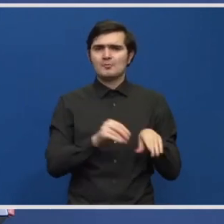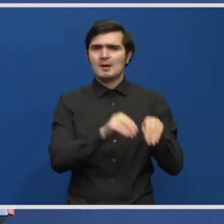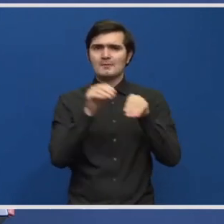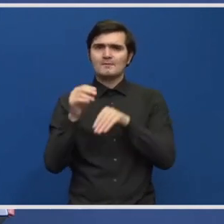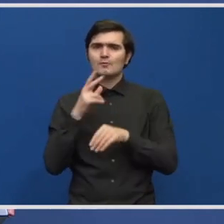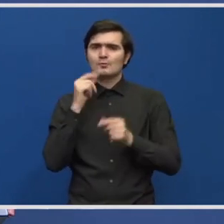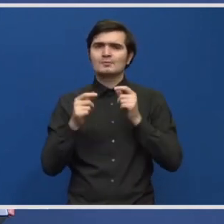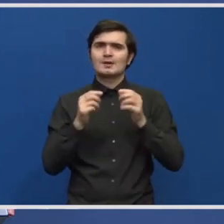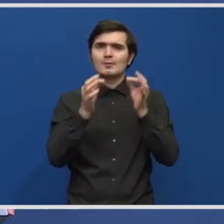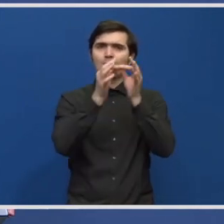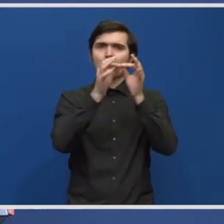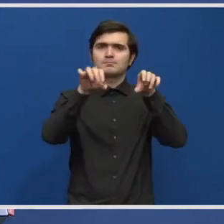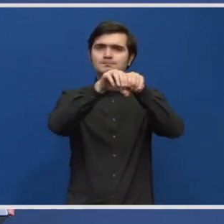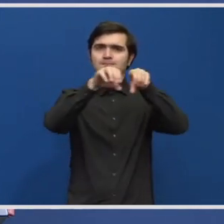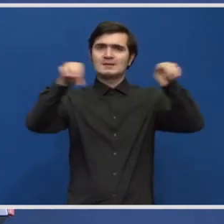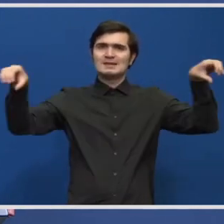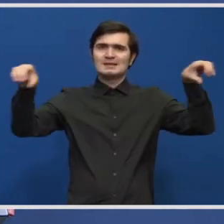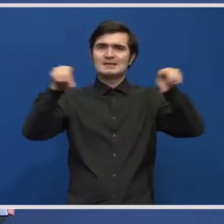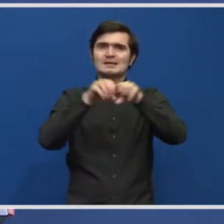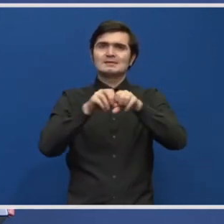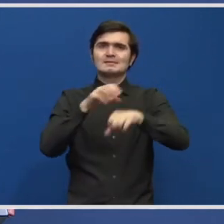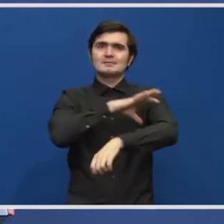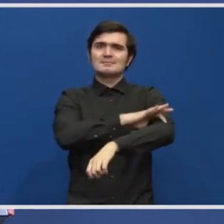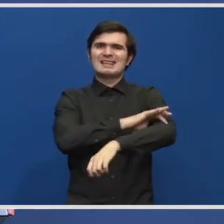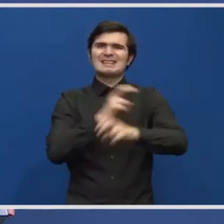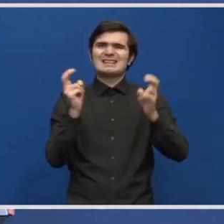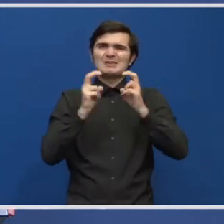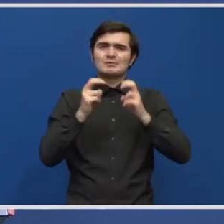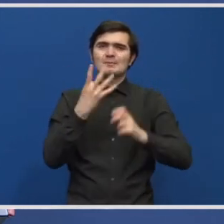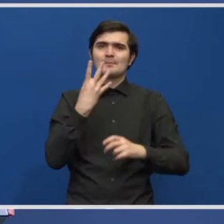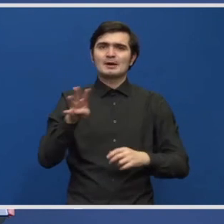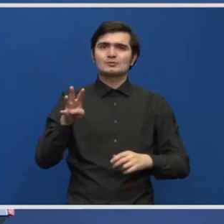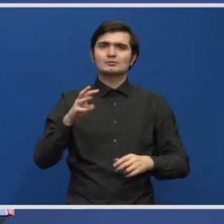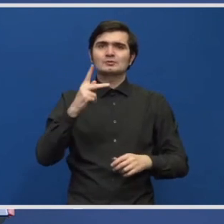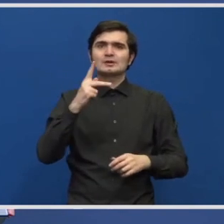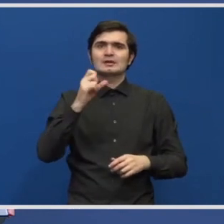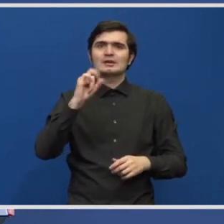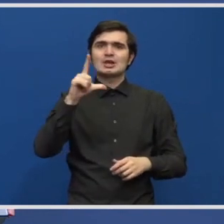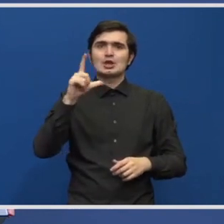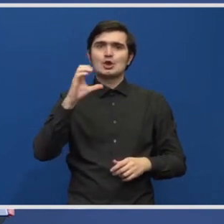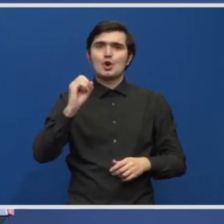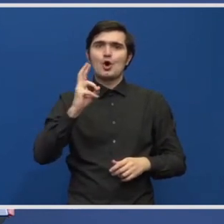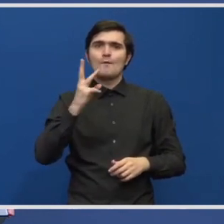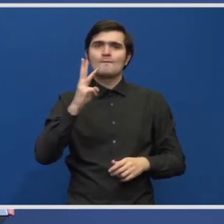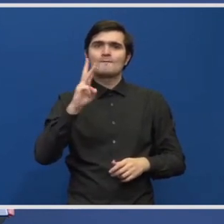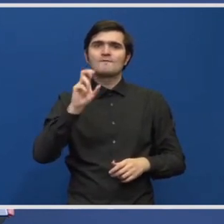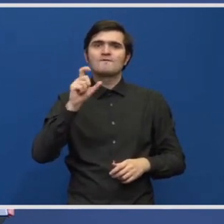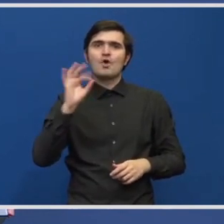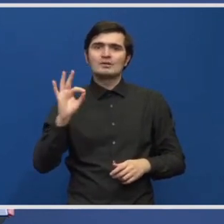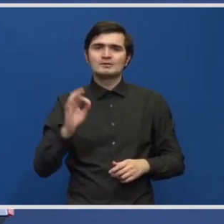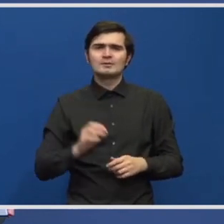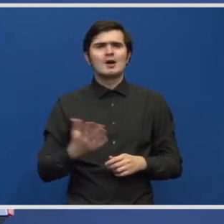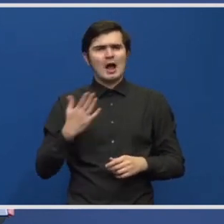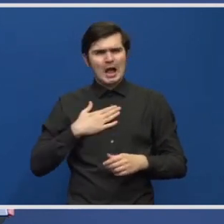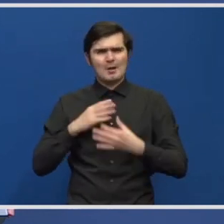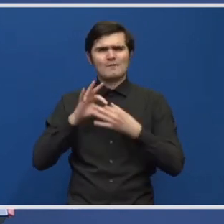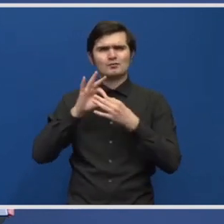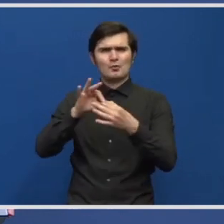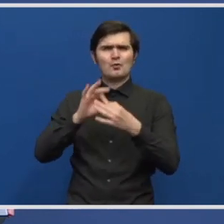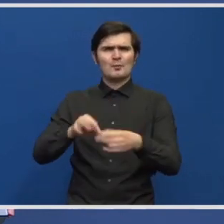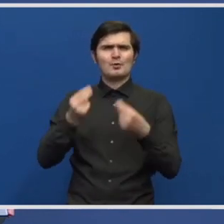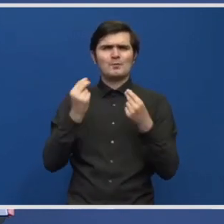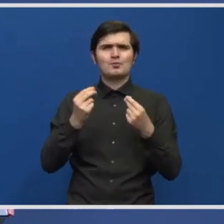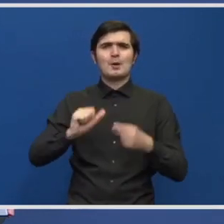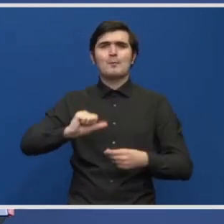de o linie de înaltă tensiune de 400 kV. E o lucrare mare. Aici vreau să menționez o colaborare excelentă pe care am avut-o cu premierul pentru toate